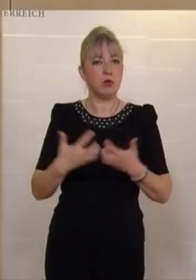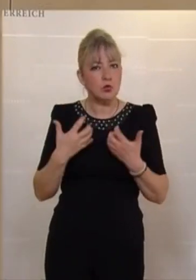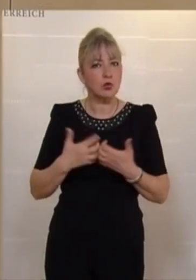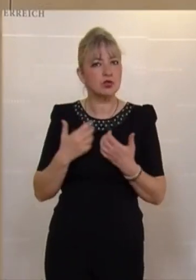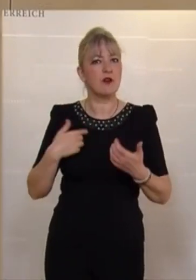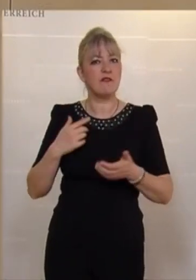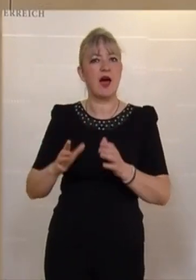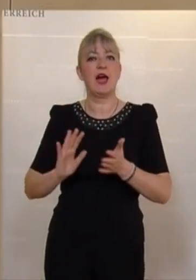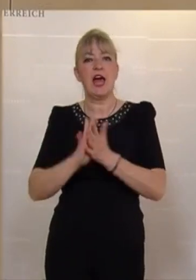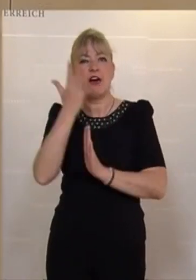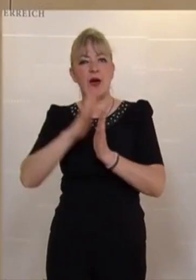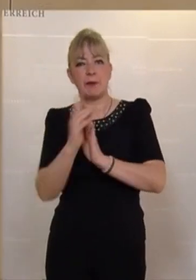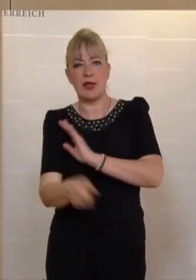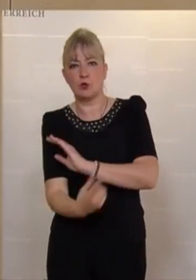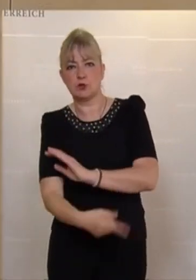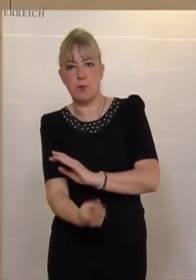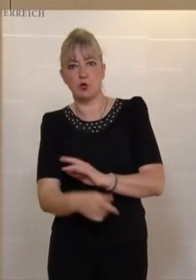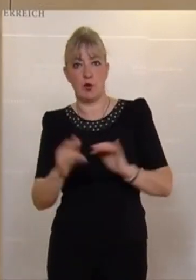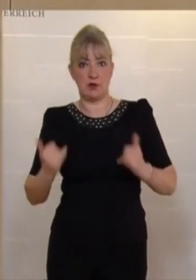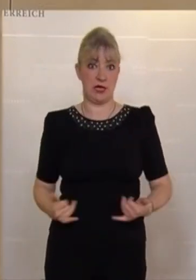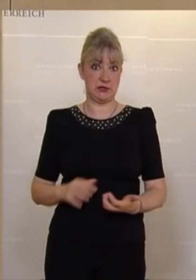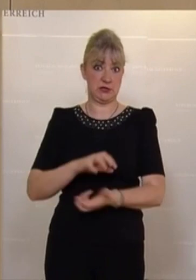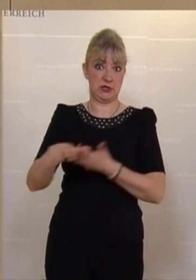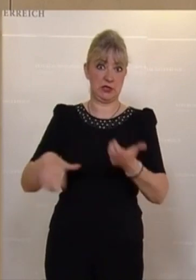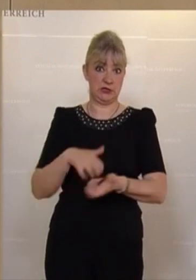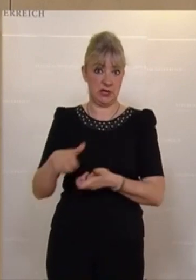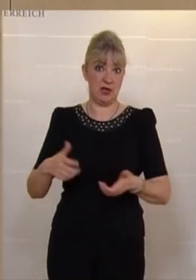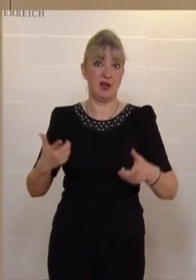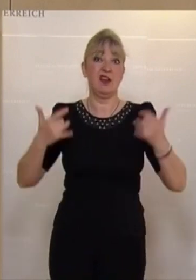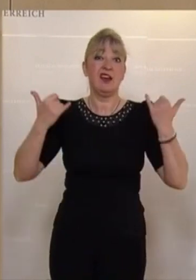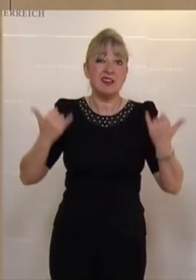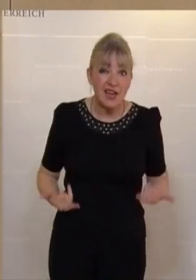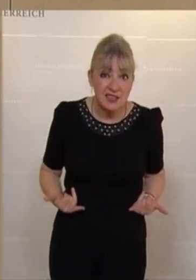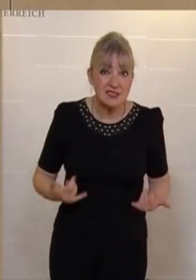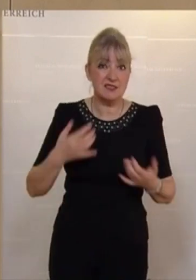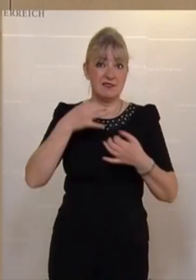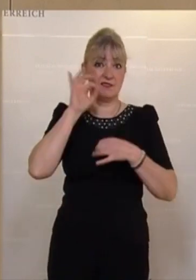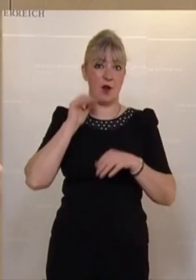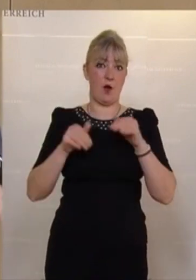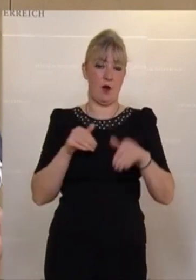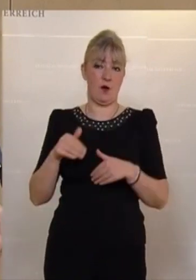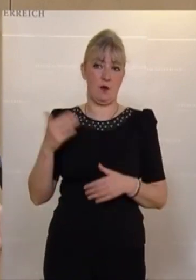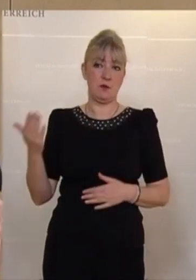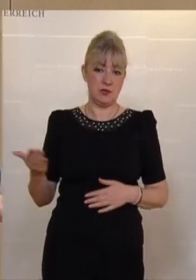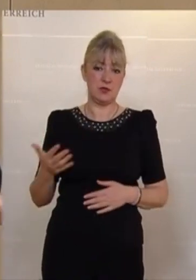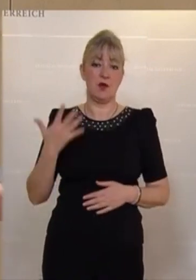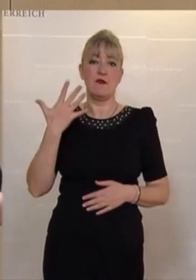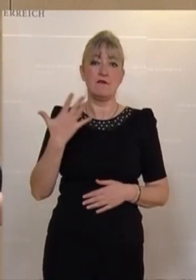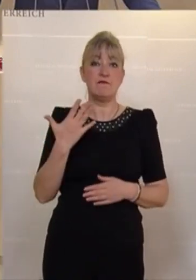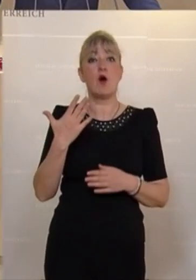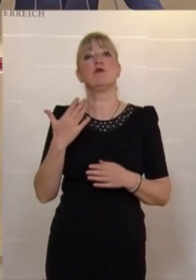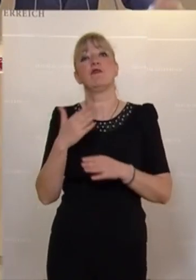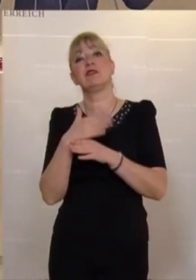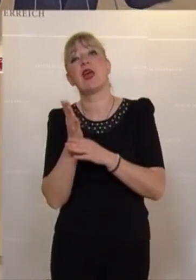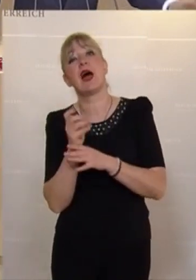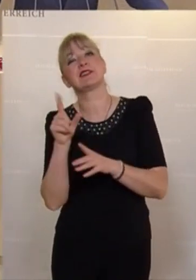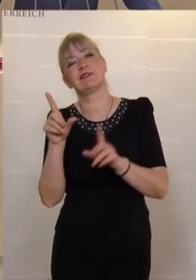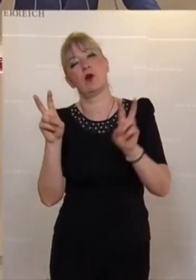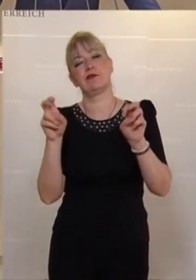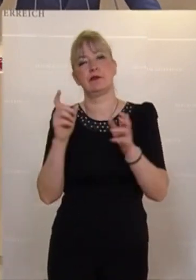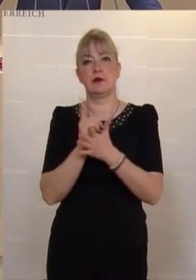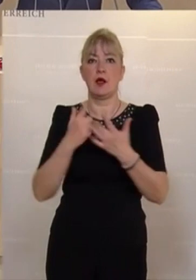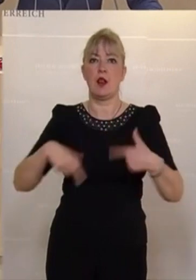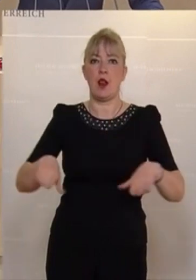der Produktion von Verbrennungsmotoren. Und jetzt steckt sie in der Krise. Und erst jetzt, Frau Bundesministerin, erst jetzt um fünf nach zwölf wacht die